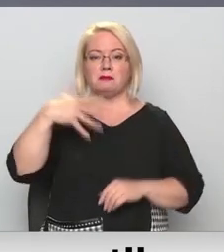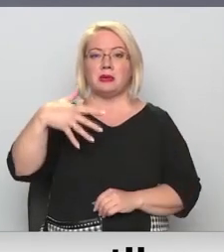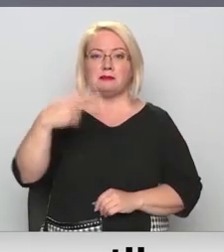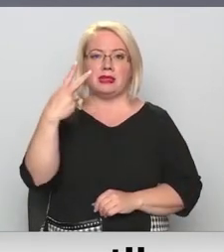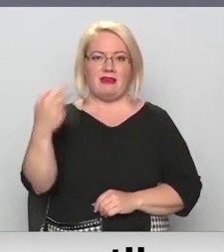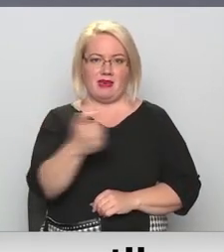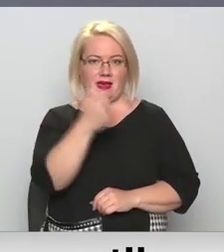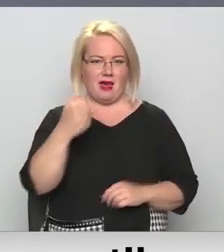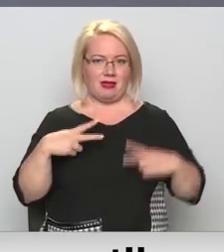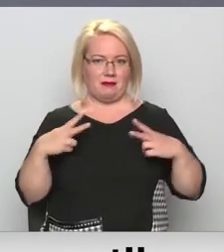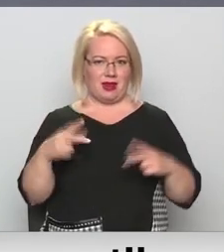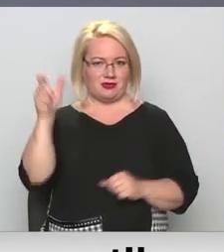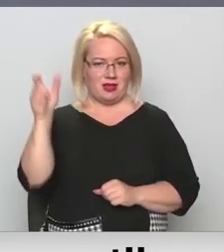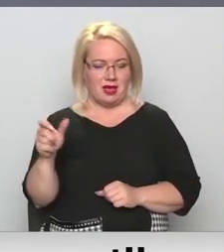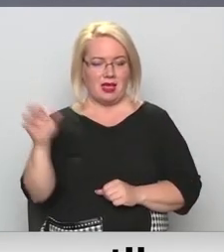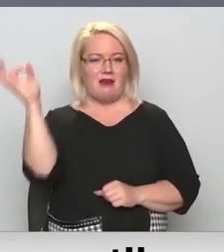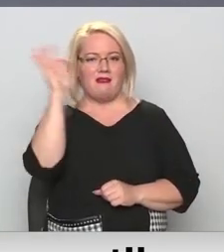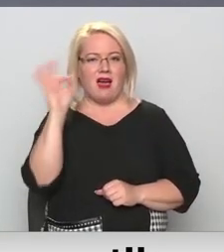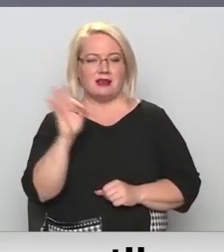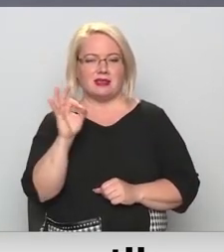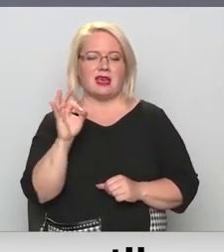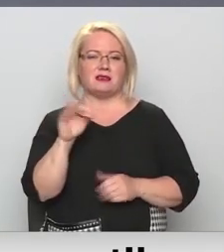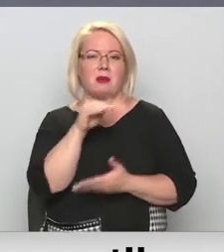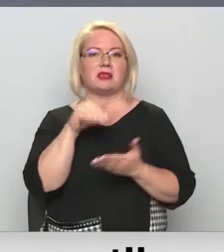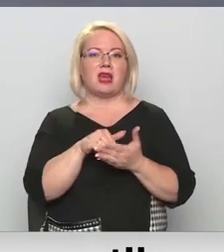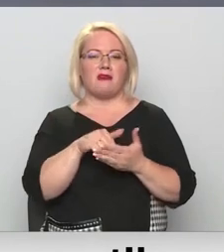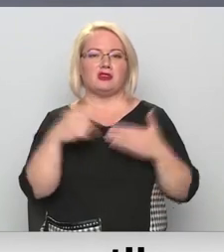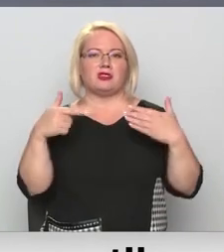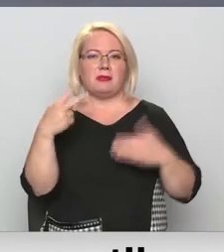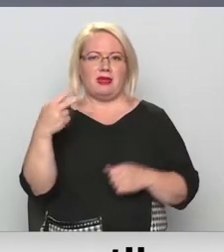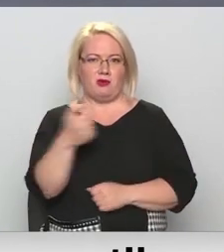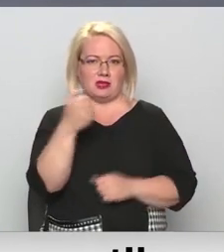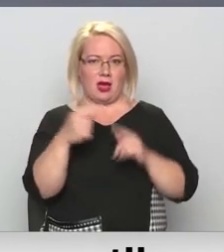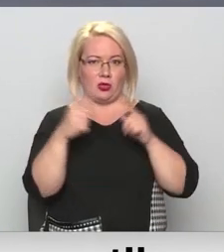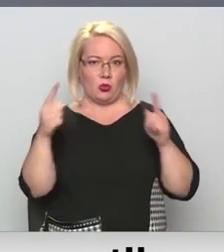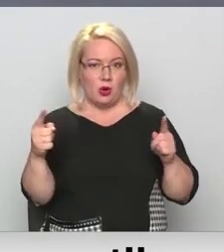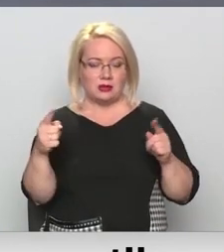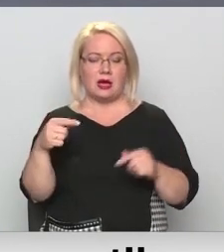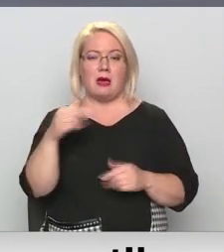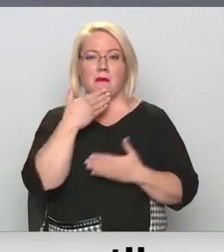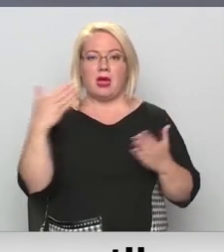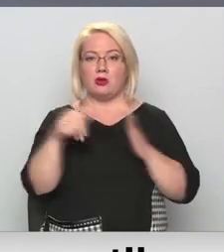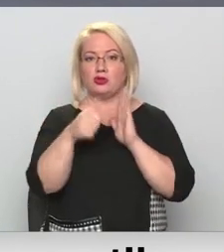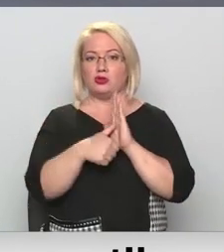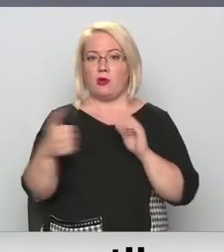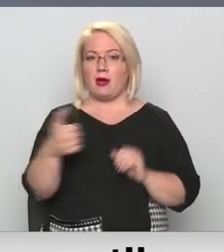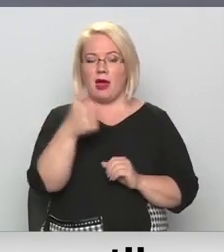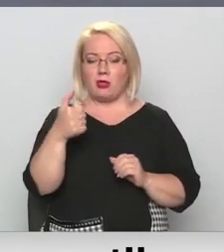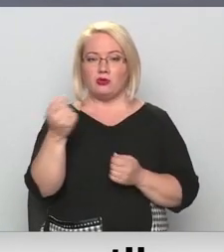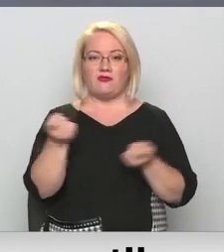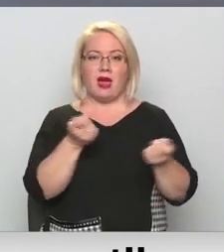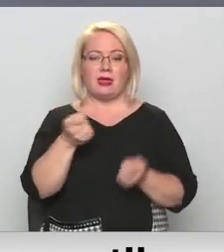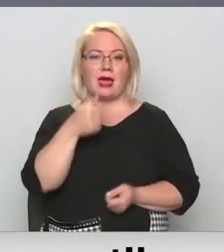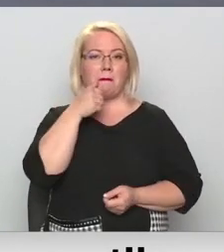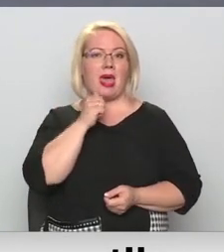gadus no 72 Vācijas republikas pastāvēšanas gadiem. Pēdējos 16 gadus Vāciju vadīja Angela Merkele no